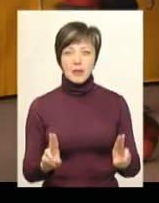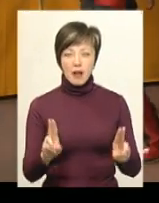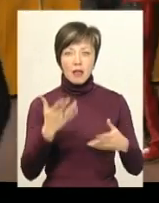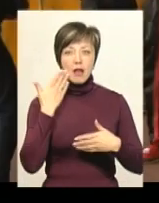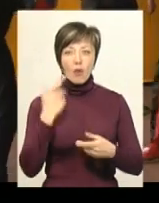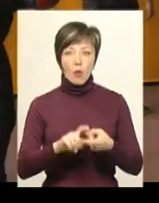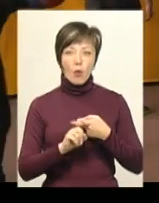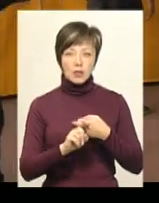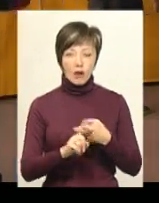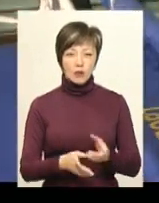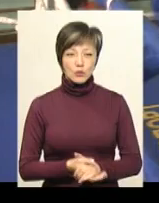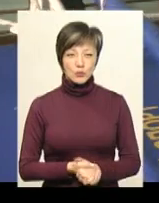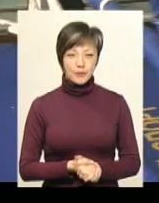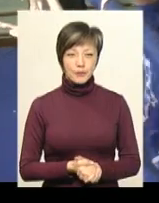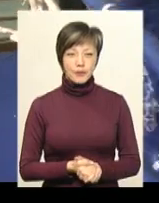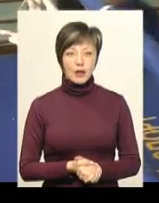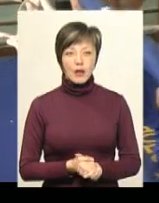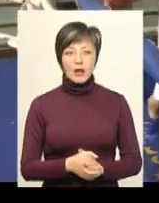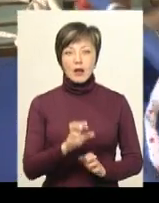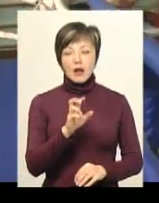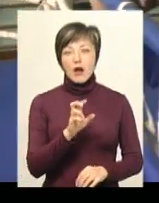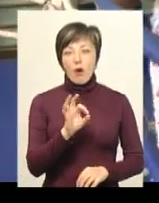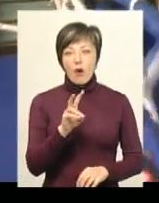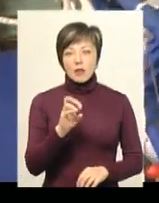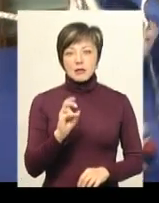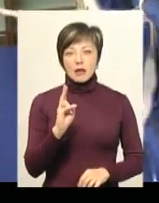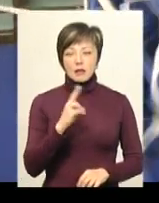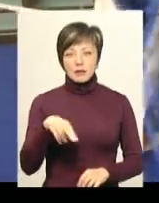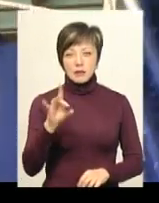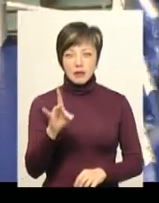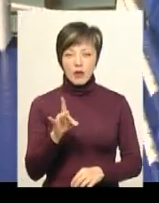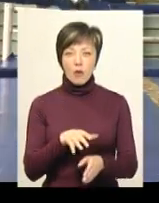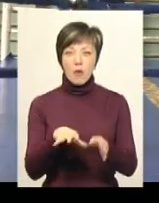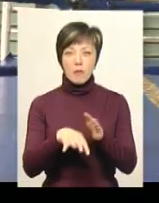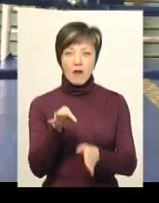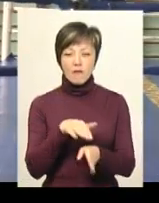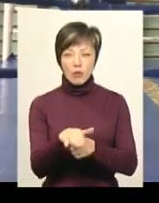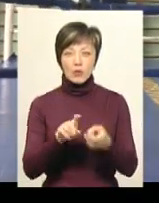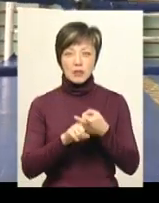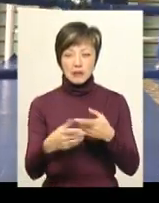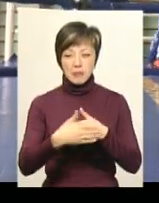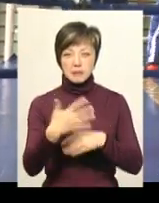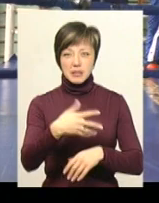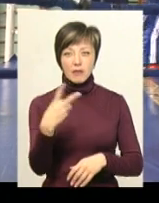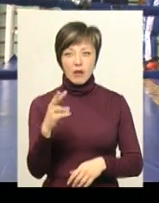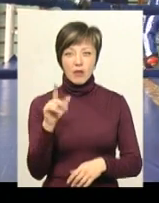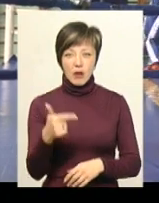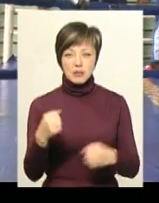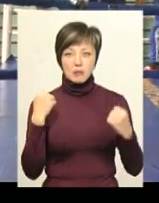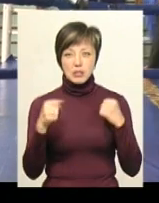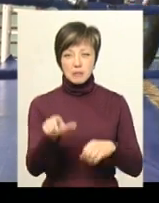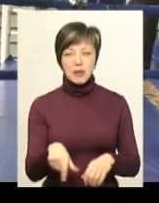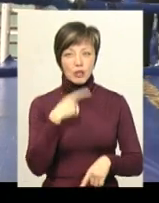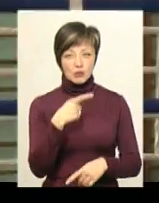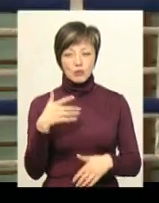легкого контакту. Олександр Батищев з Харкова обрав фулл контакт та наблизив свою вагу до категорії 52 кілограми. Спортсмен каже,